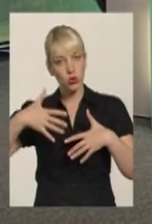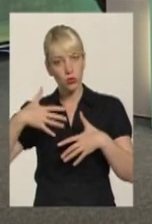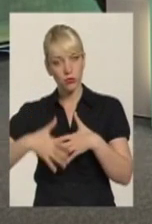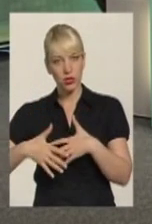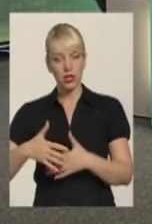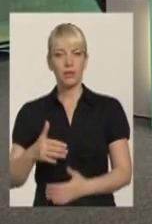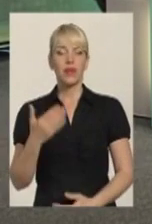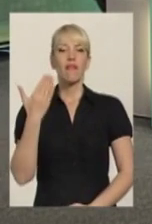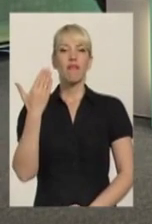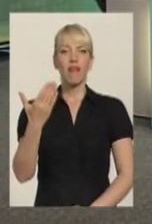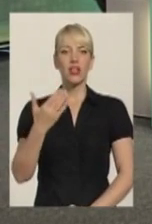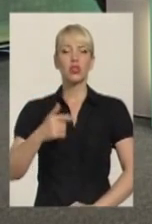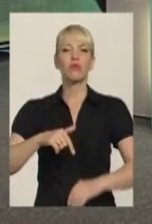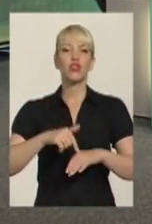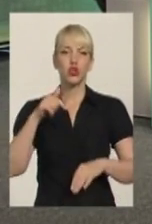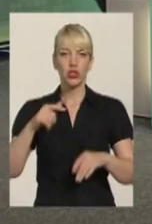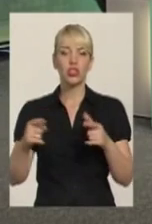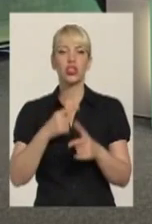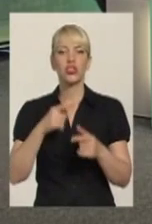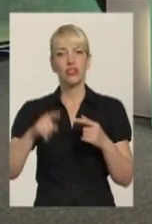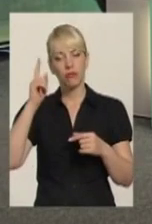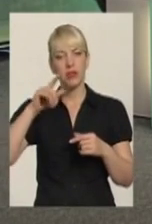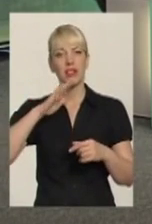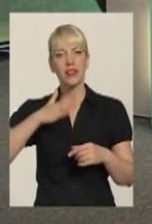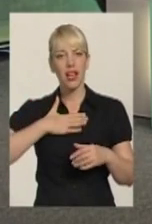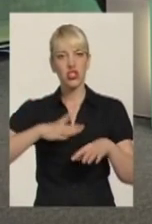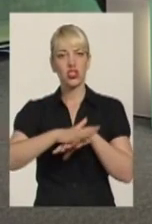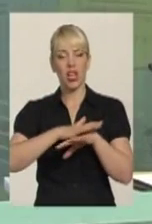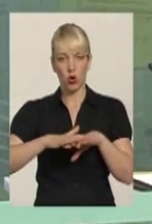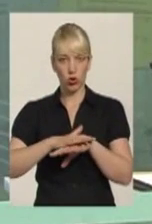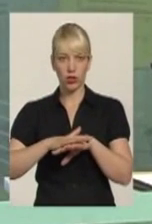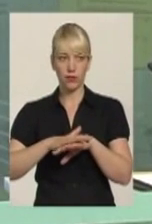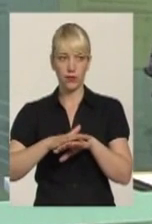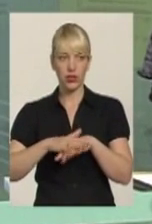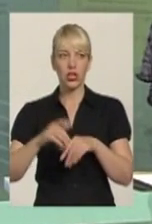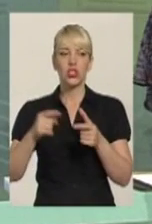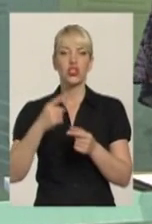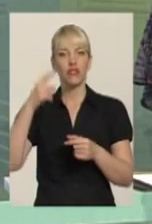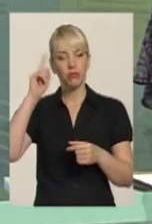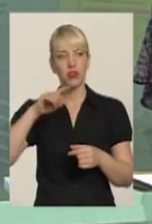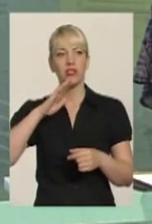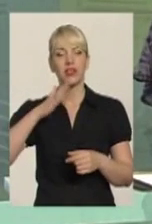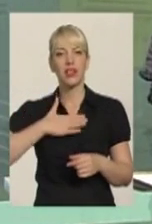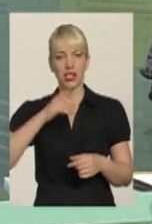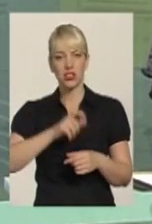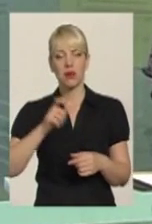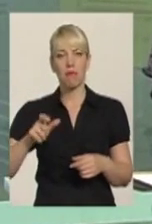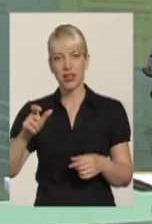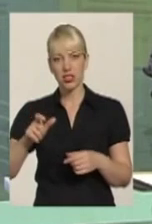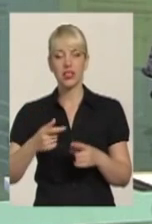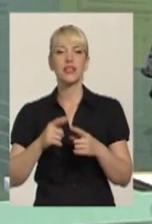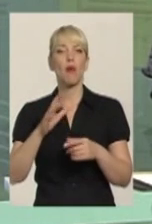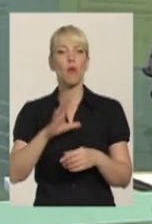у вашому відчутті, чи вміє наш народ, чи вміють наші мешканці бути